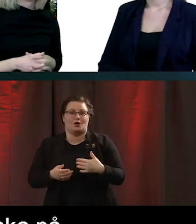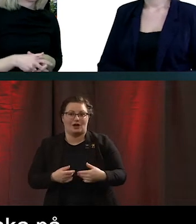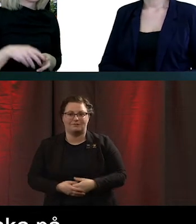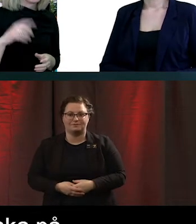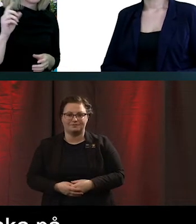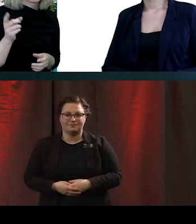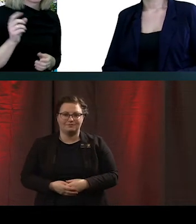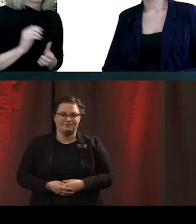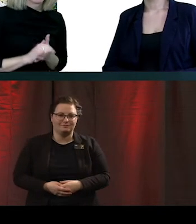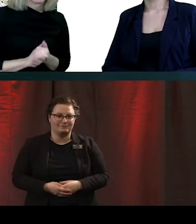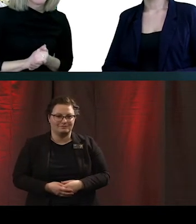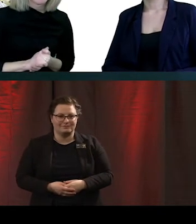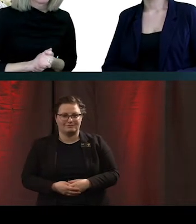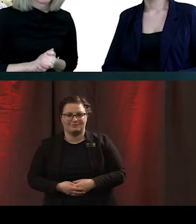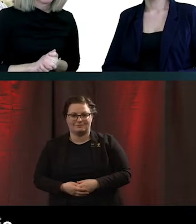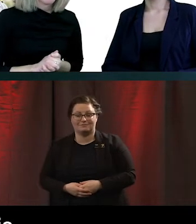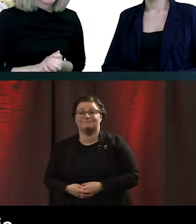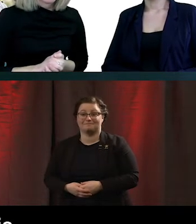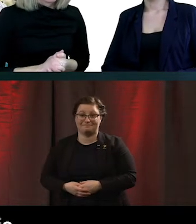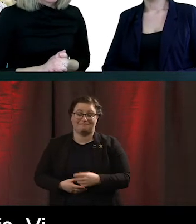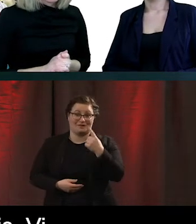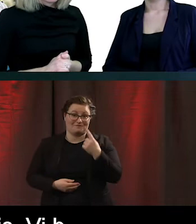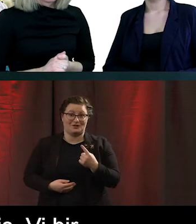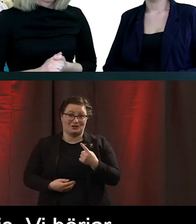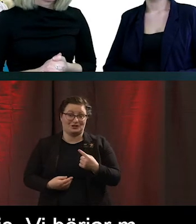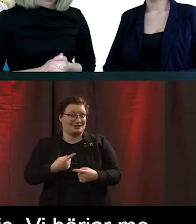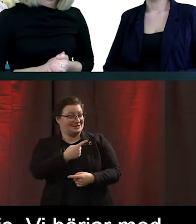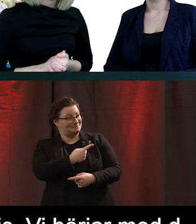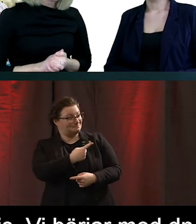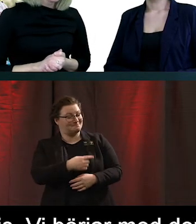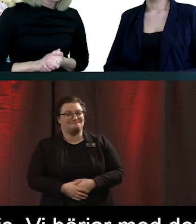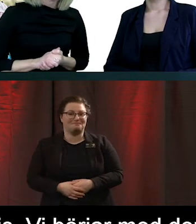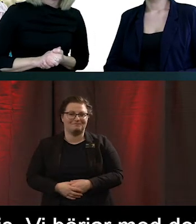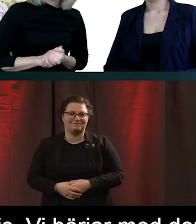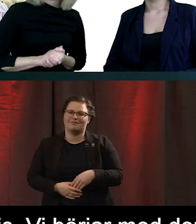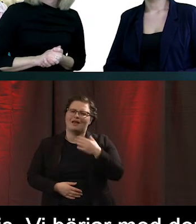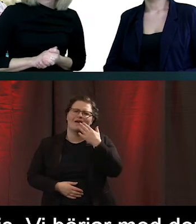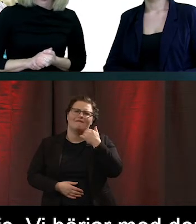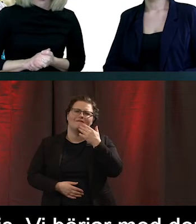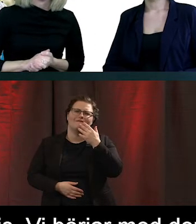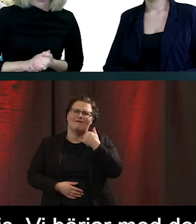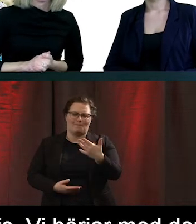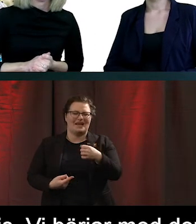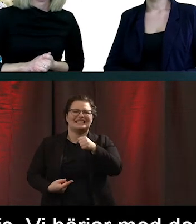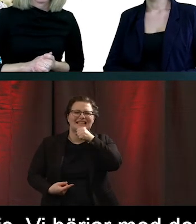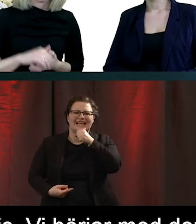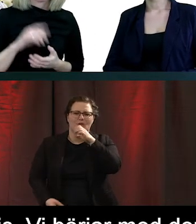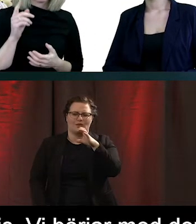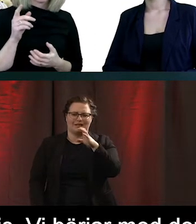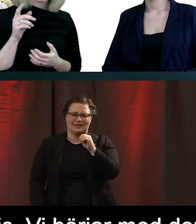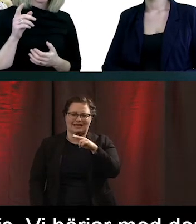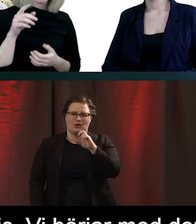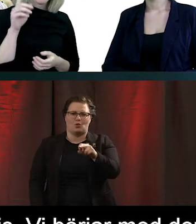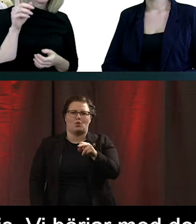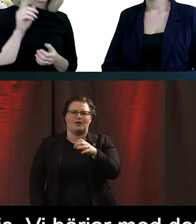Precis. Och då vill vi börja med den här bilden. Fundera på vem är det som är senior? Vem är det som är